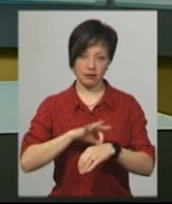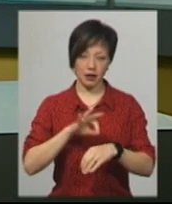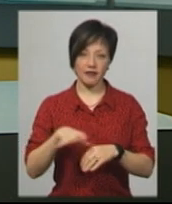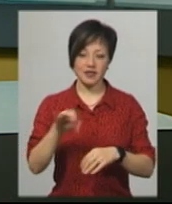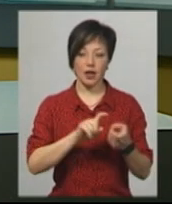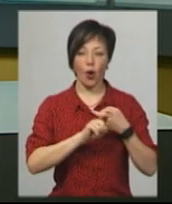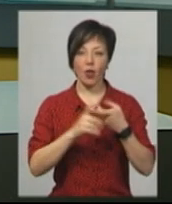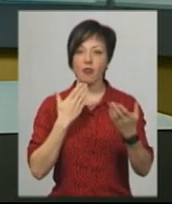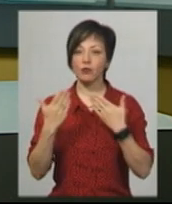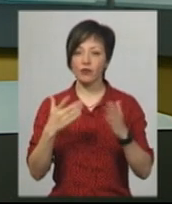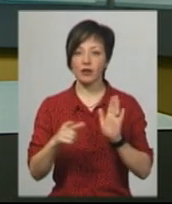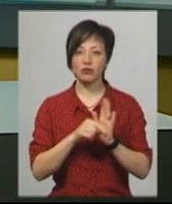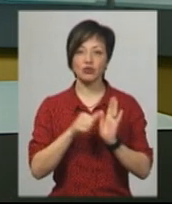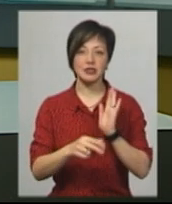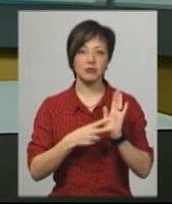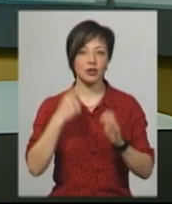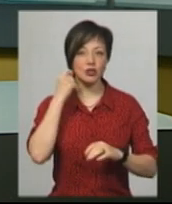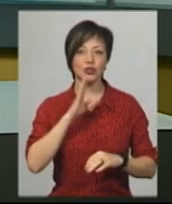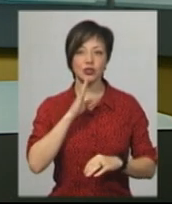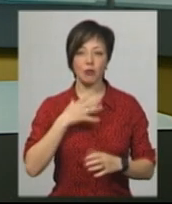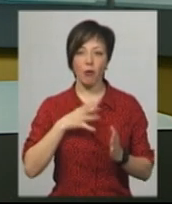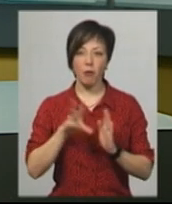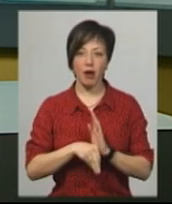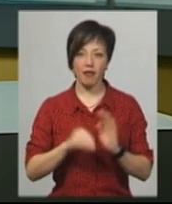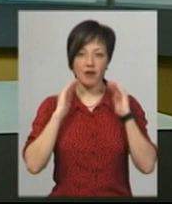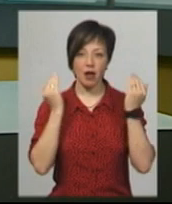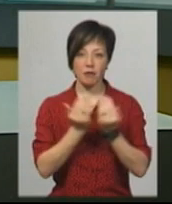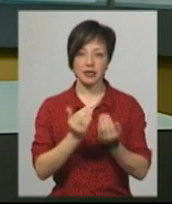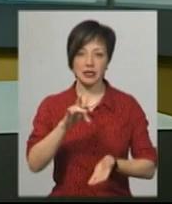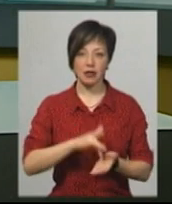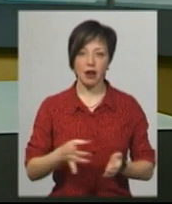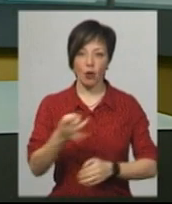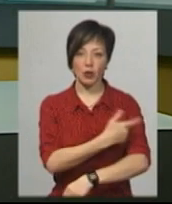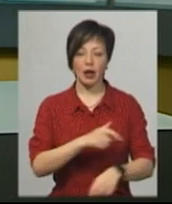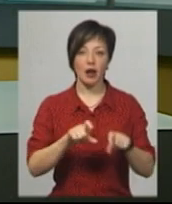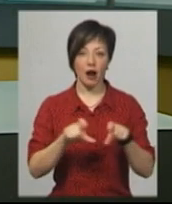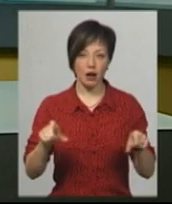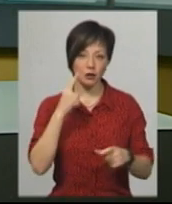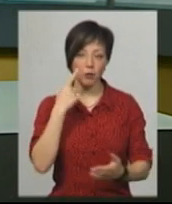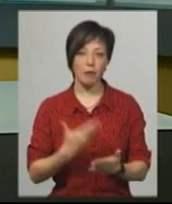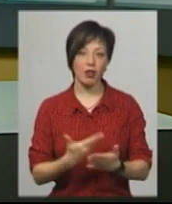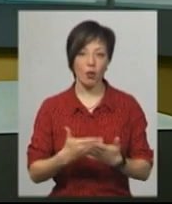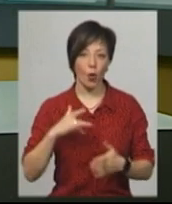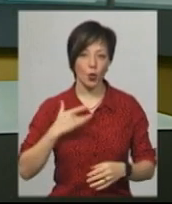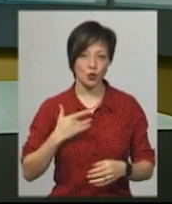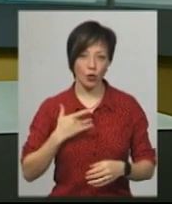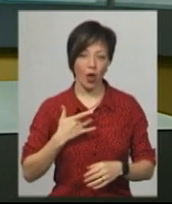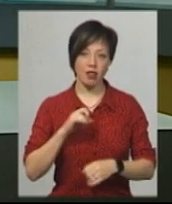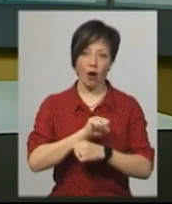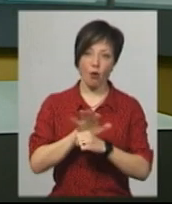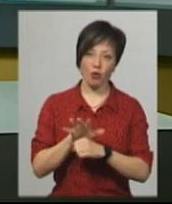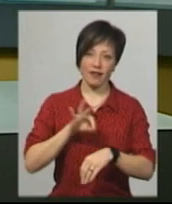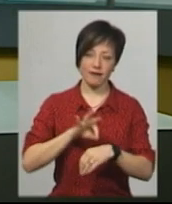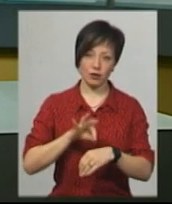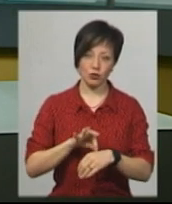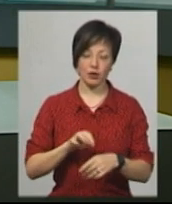контактували із 67-річною жінкою, яка померла в реанімації центральної районної лікарні з підозрою на коронавірусну інфекцію.